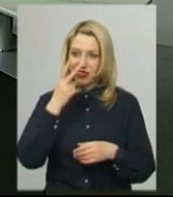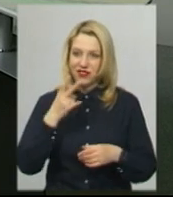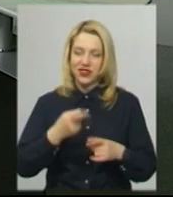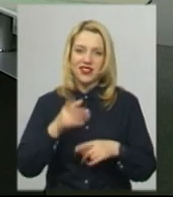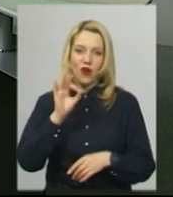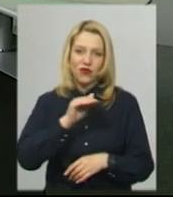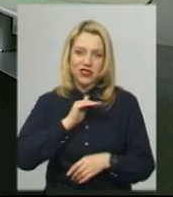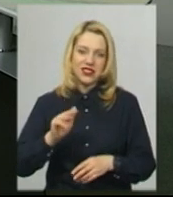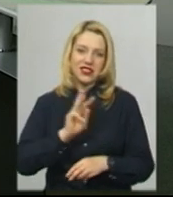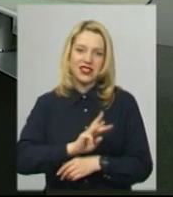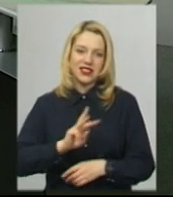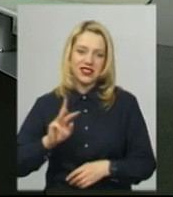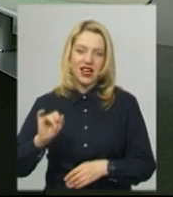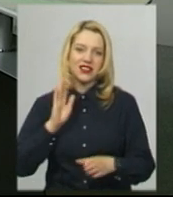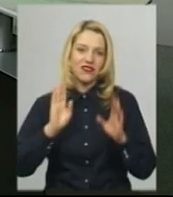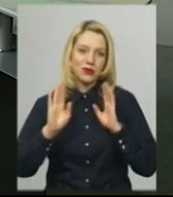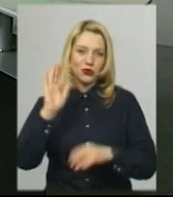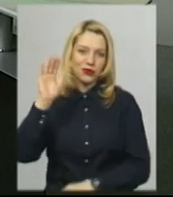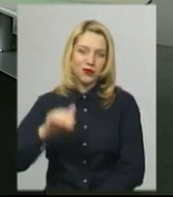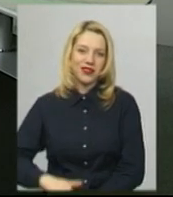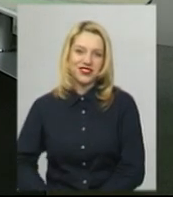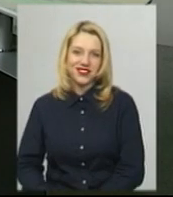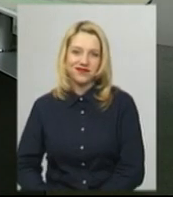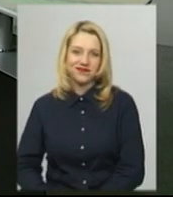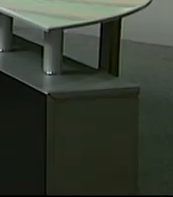нашому офіційному сайті та на сторінцю у Facebook. Побачимось.